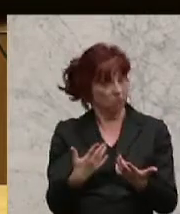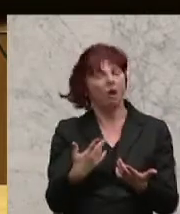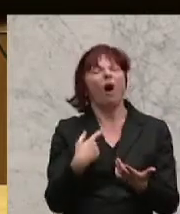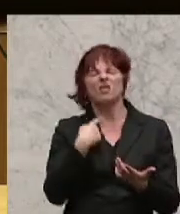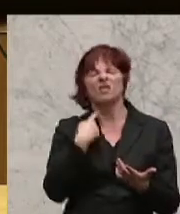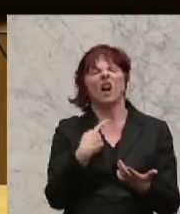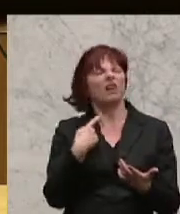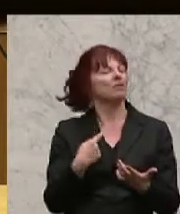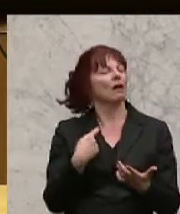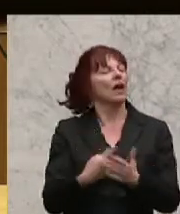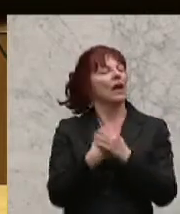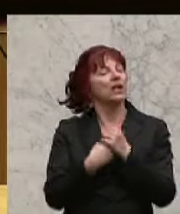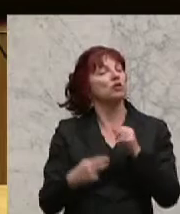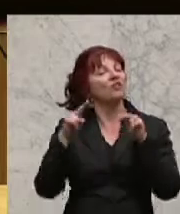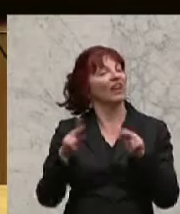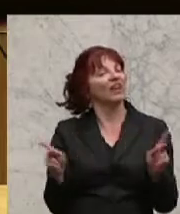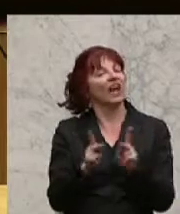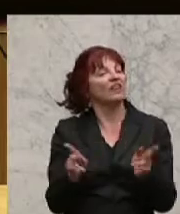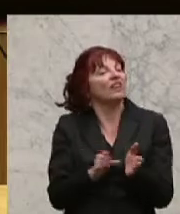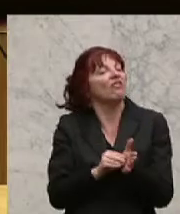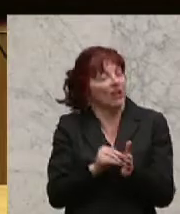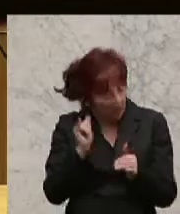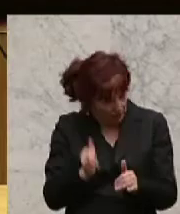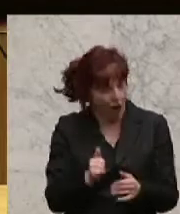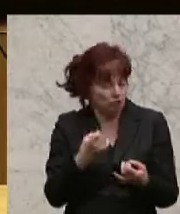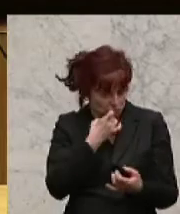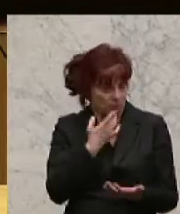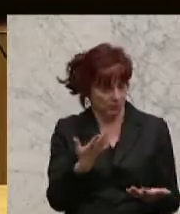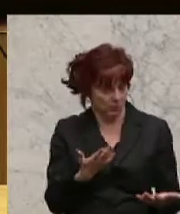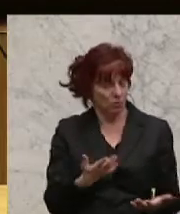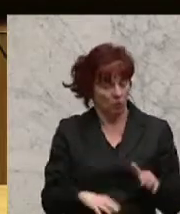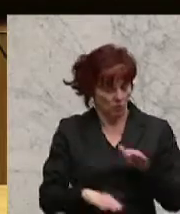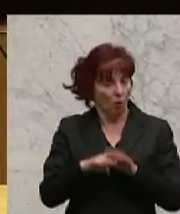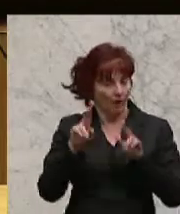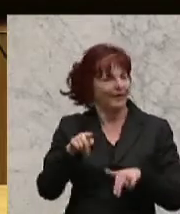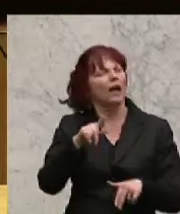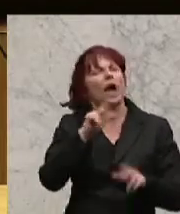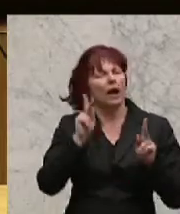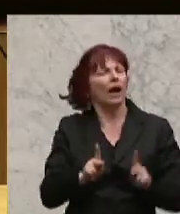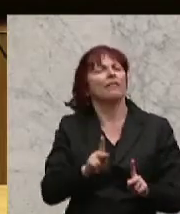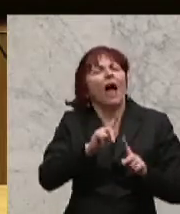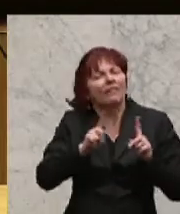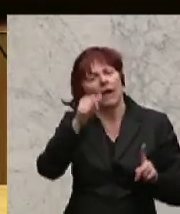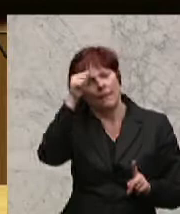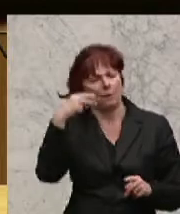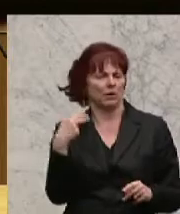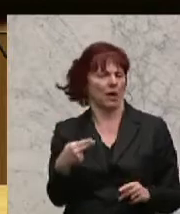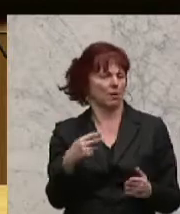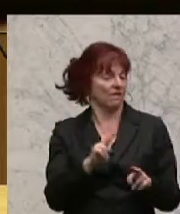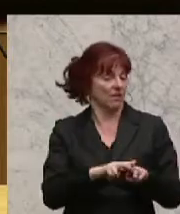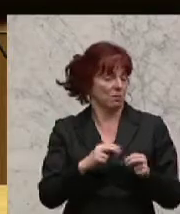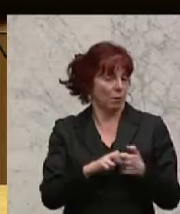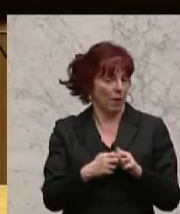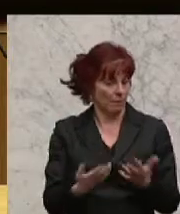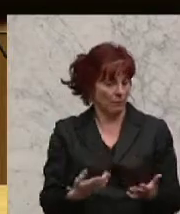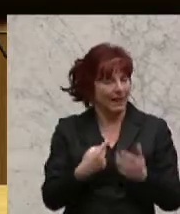anzuwenden. Das ist schon völlig richtig. Und wenn Sie sich an dem stoßen, dann muss man das halt anders nennen. Aber es geht darum, was für Regelungen findet man, dass man